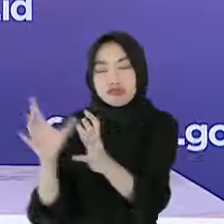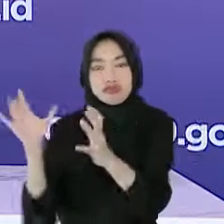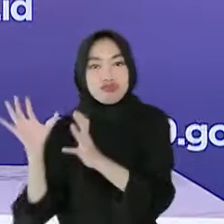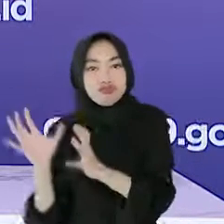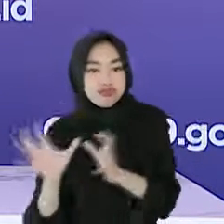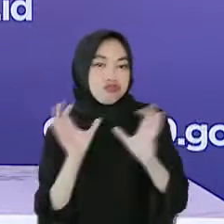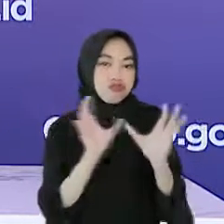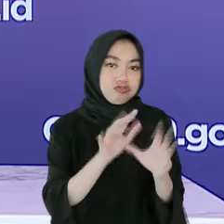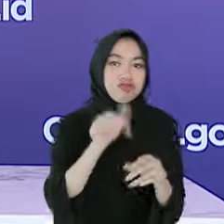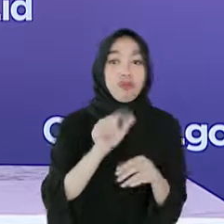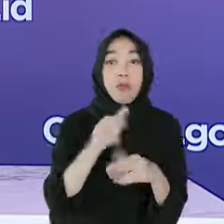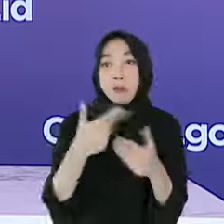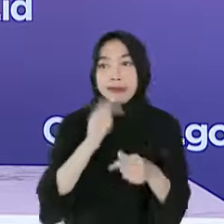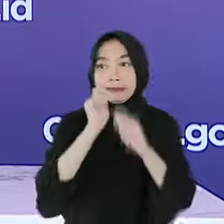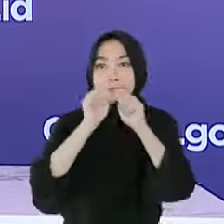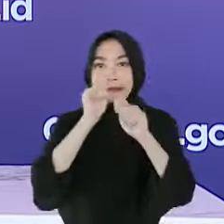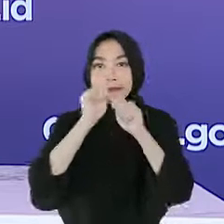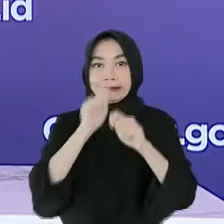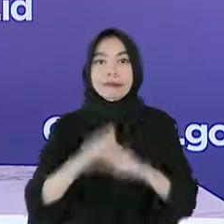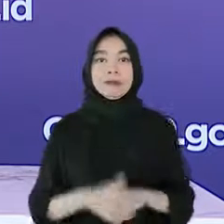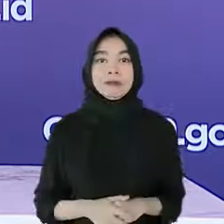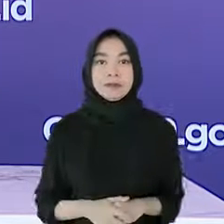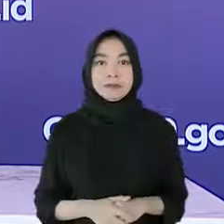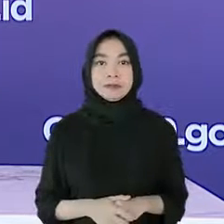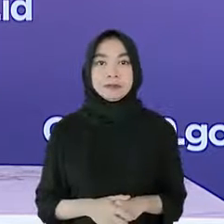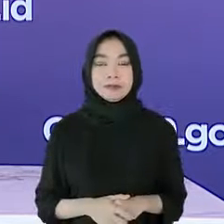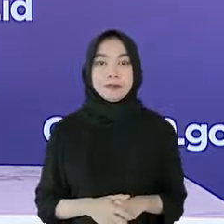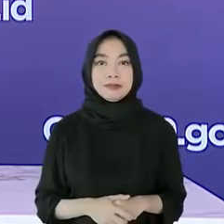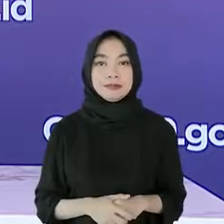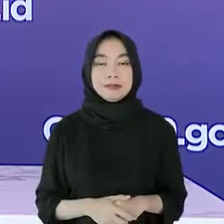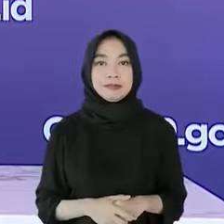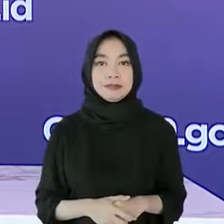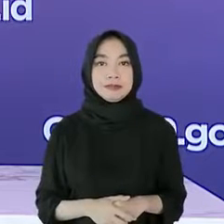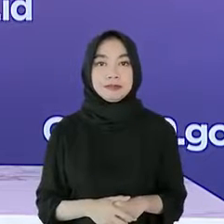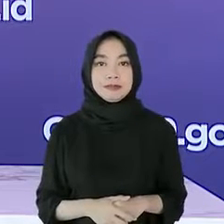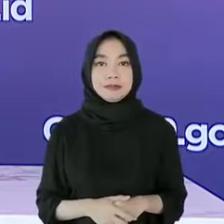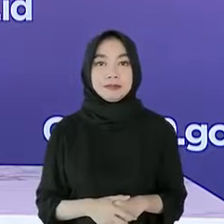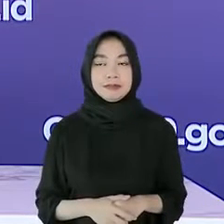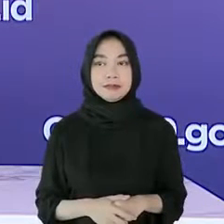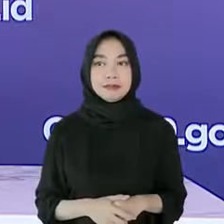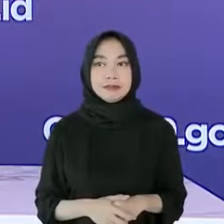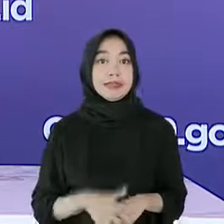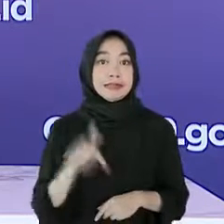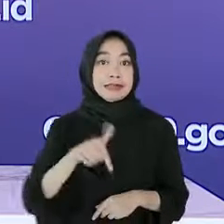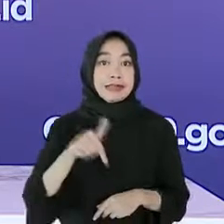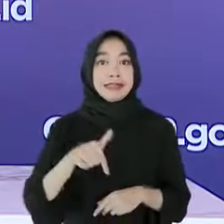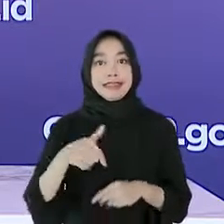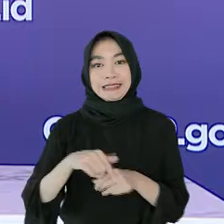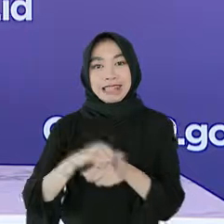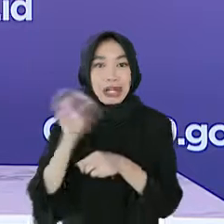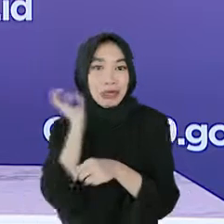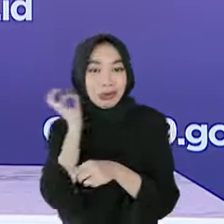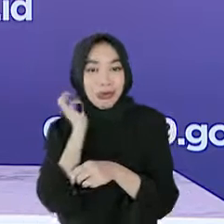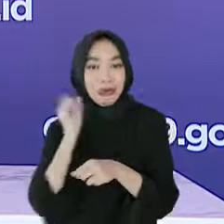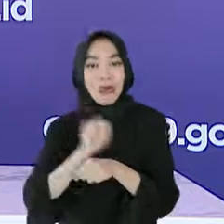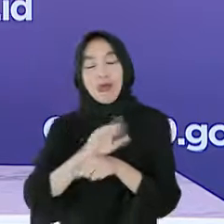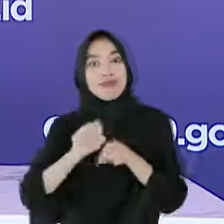periode tersebut. Kegiatan-kegiatan inilah yang berpotensi meningkatkan penularan COVID-19